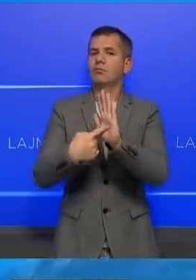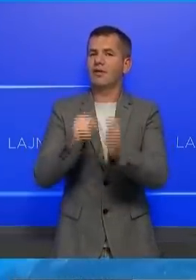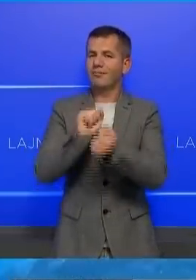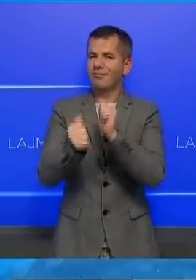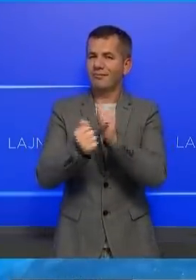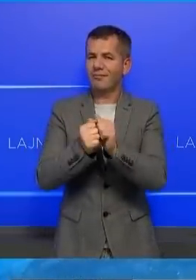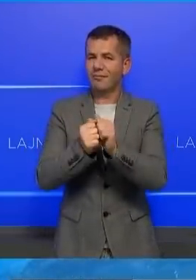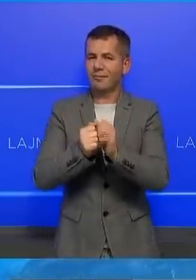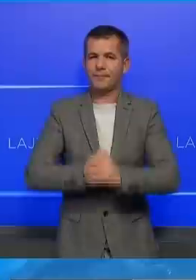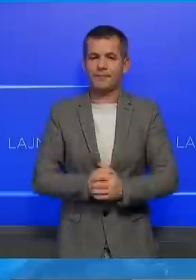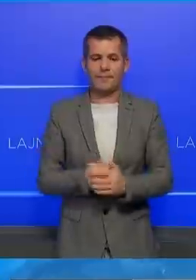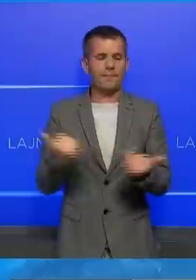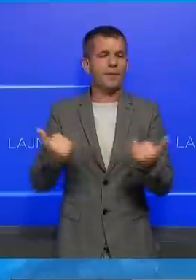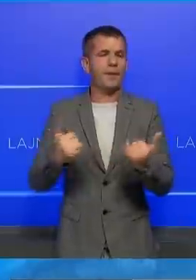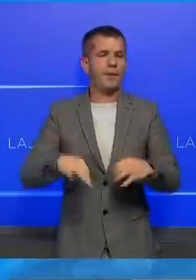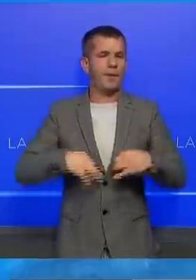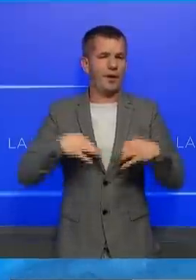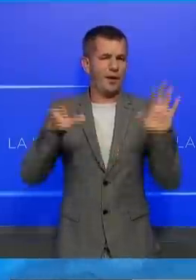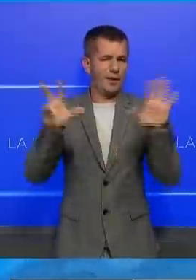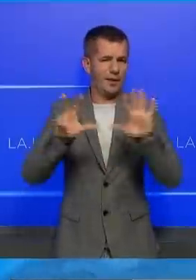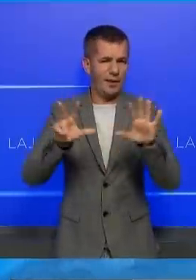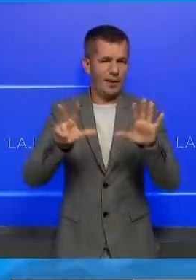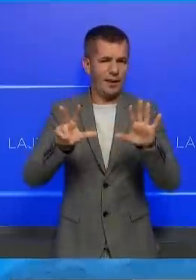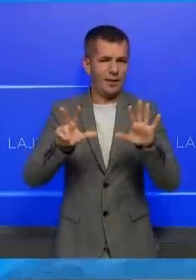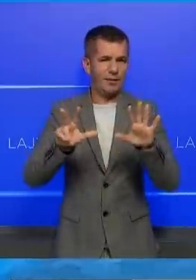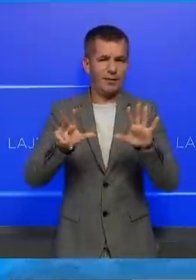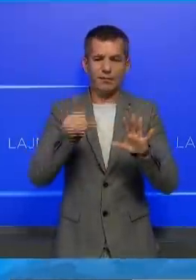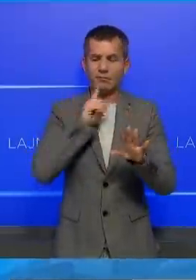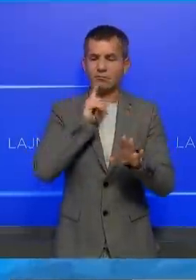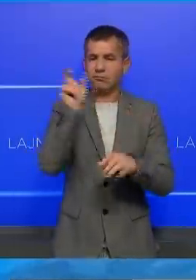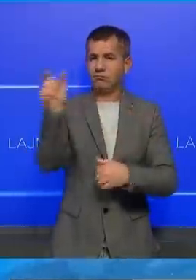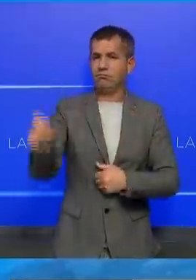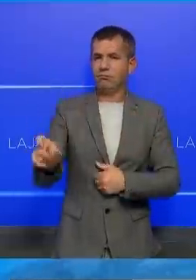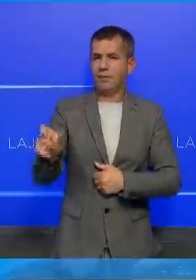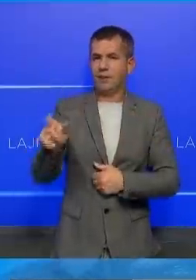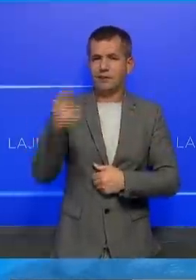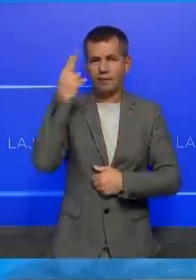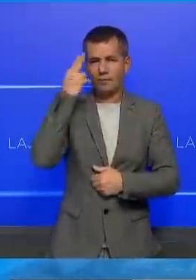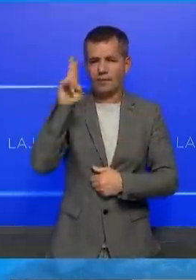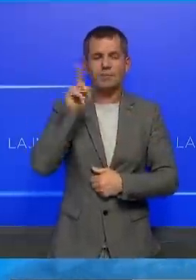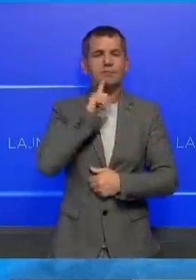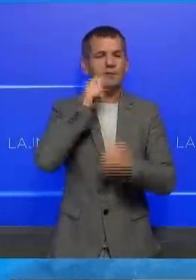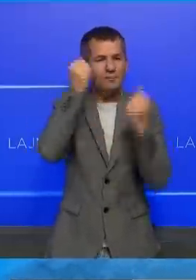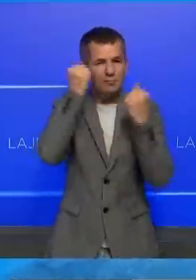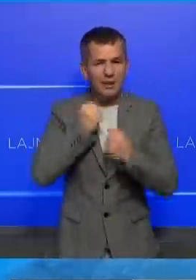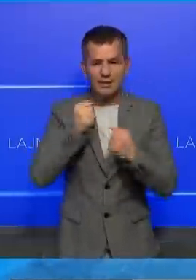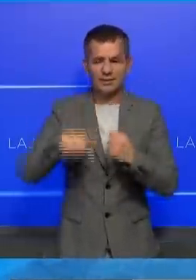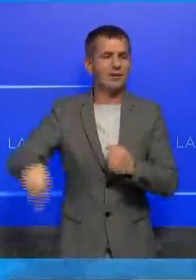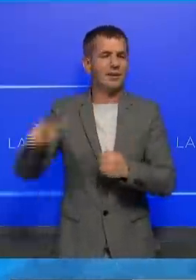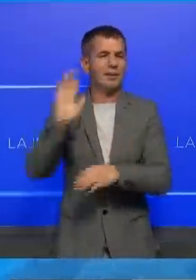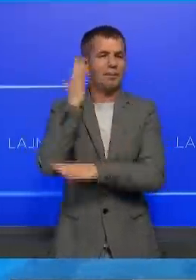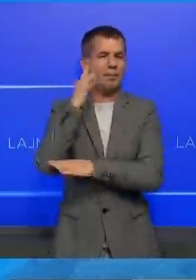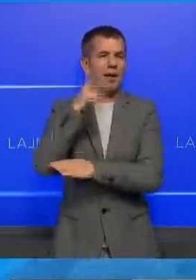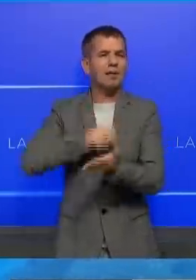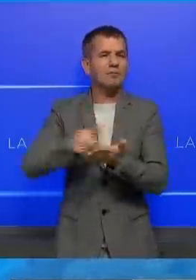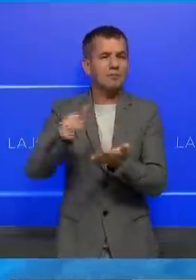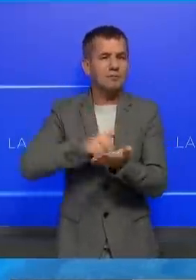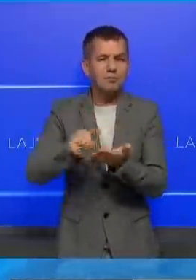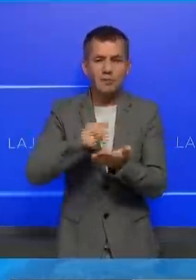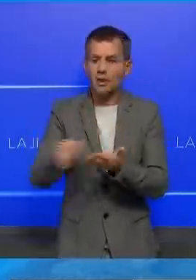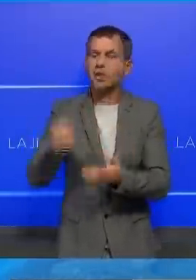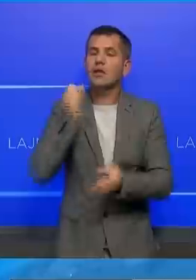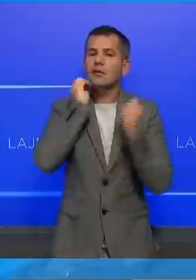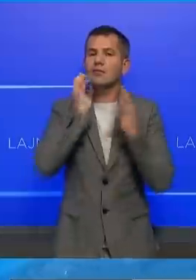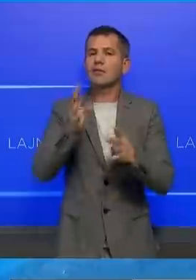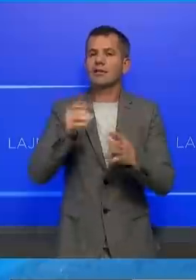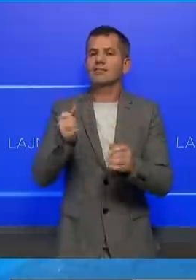dëgleruar se rëthores të të të është sulmuar fizikisht nga personat të mëskuar në parkun e gërmis, aty ku që dhe dit e